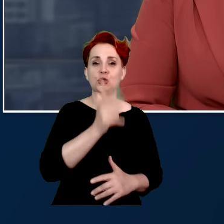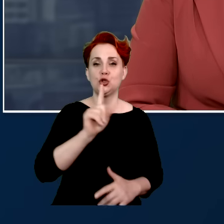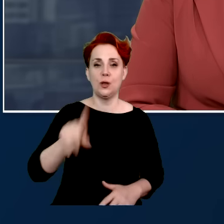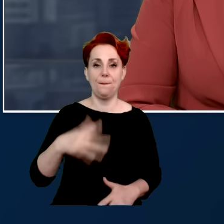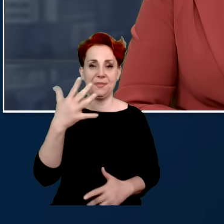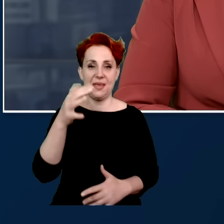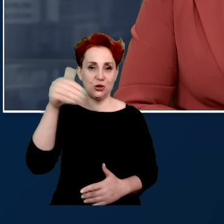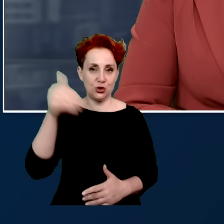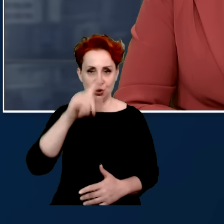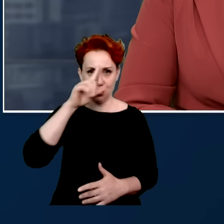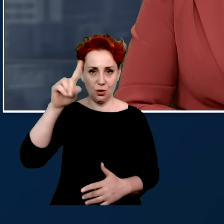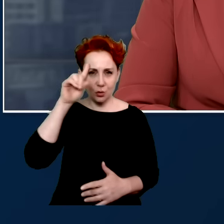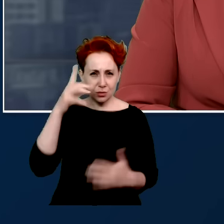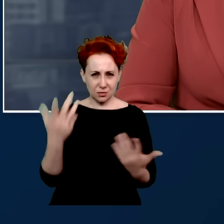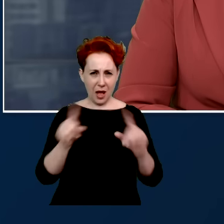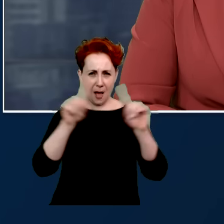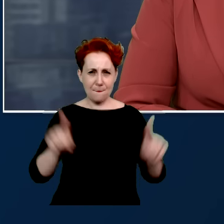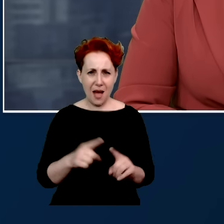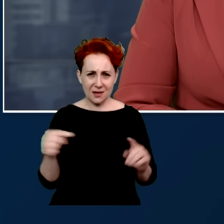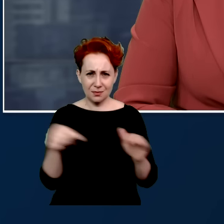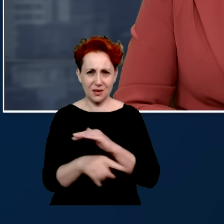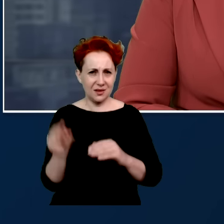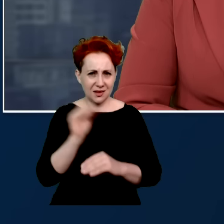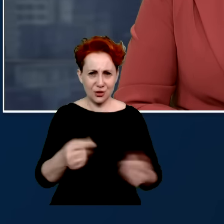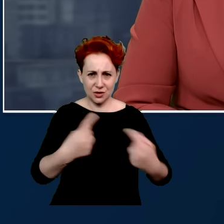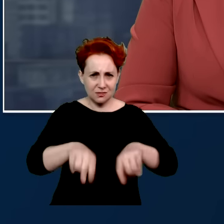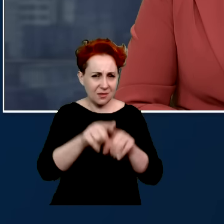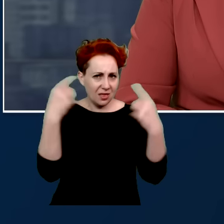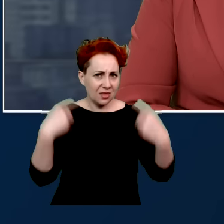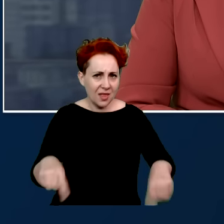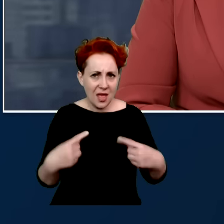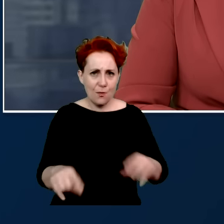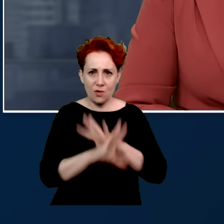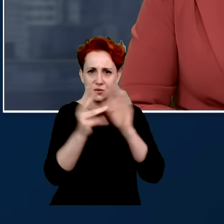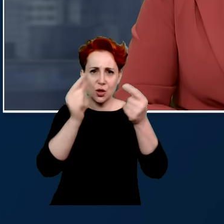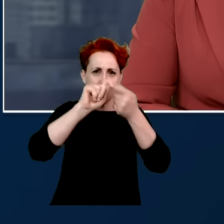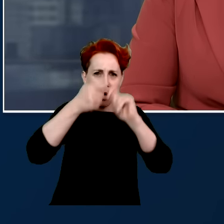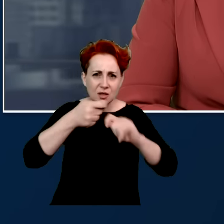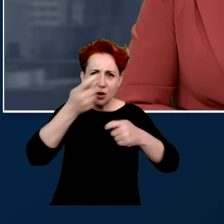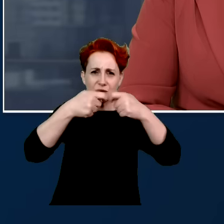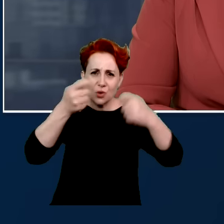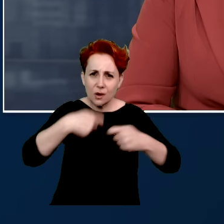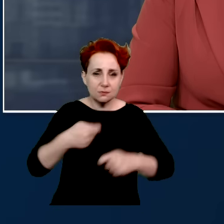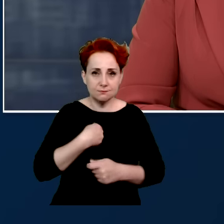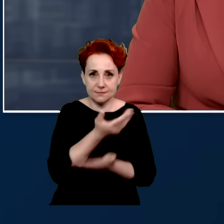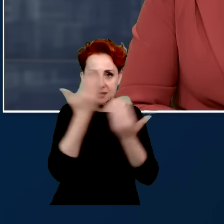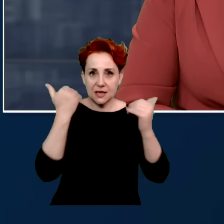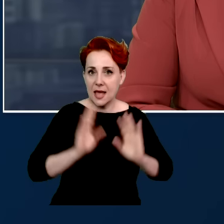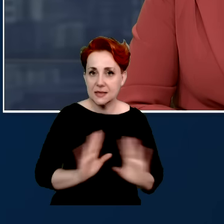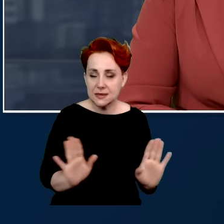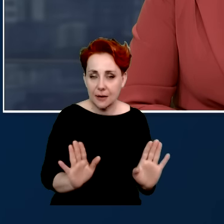pół tysiąca, a przecież pakt migracyjny jeszcze nie wszedł w życie i wszystkich rozwiązań tak naprawdę nie znamy. Będziemy o tym